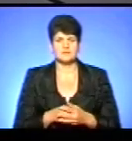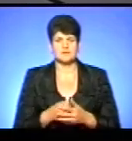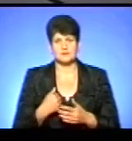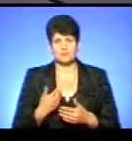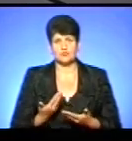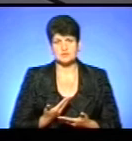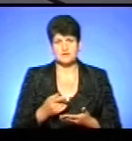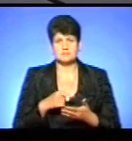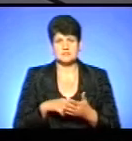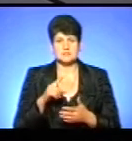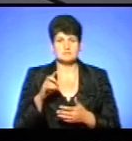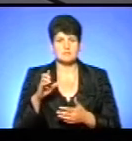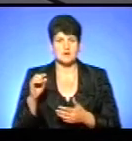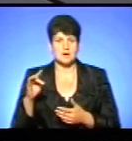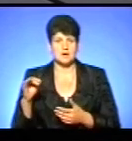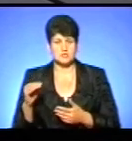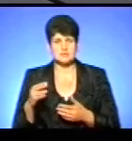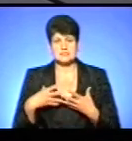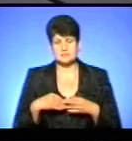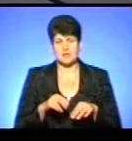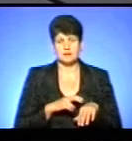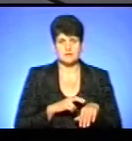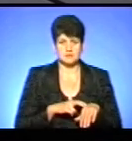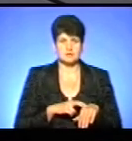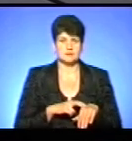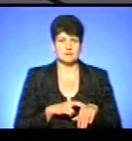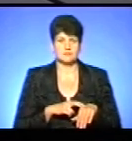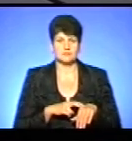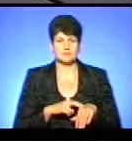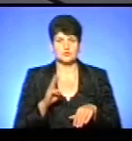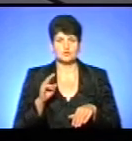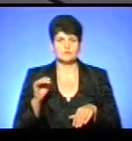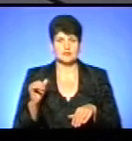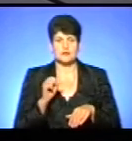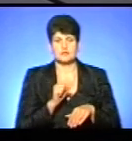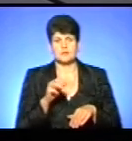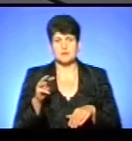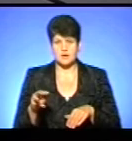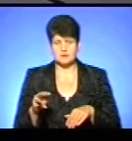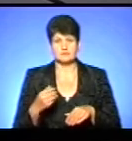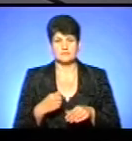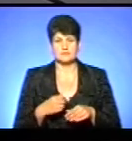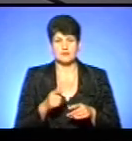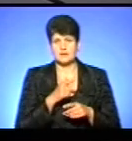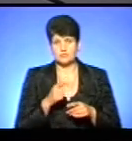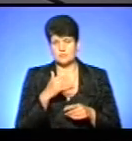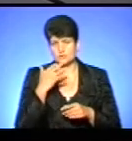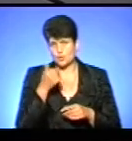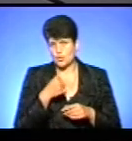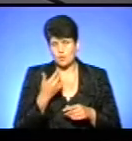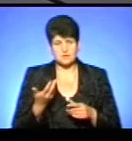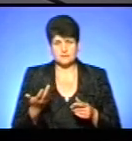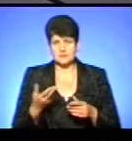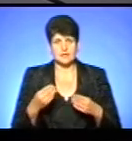проживаю в місті Збараш. Я уклав з хорошим сімейним лікарем, з Шумігора Анна Михайлівна, яка протягом багатьох років